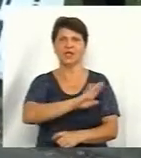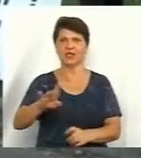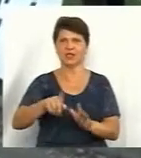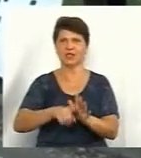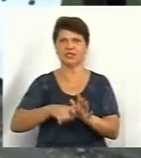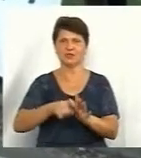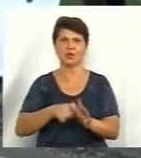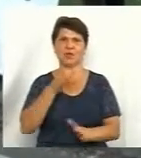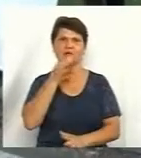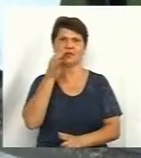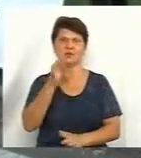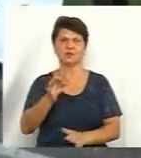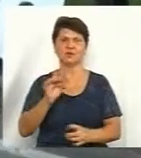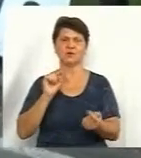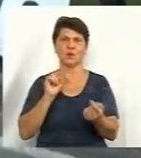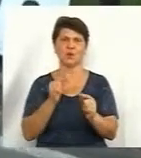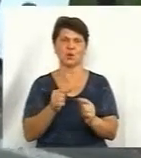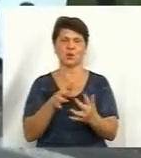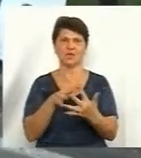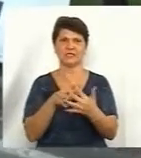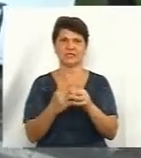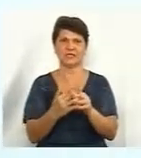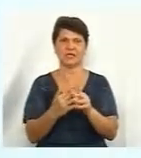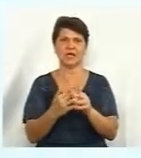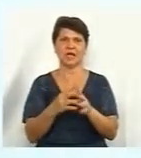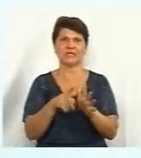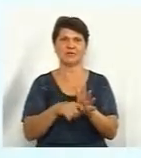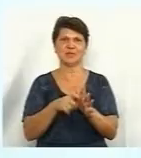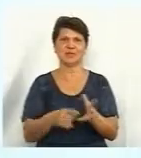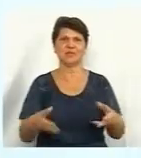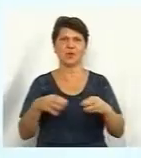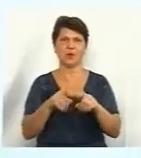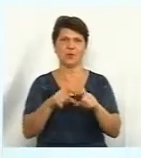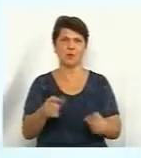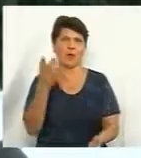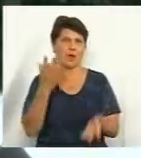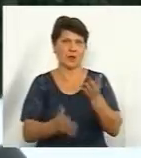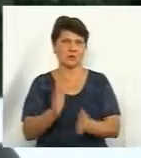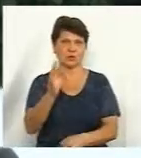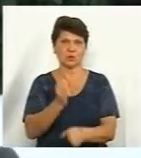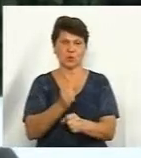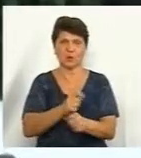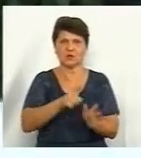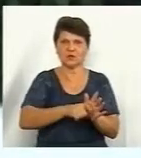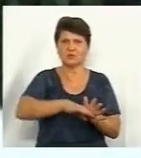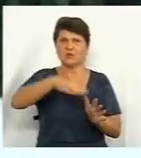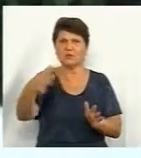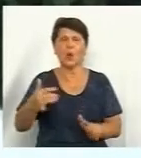висловлюються проти будівництва біля села сміттєвого комплексу. Якщо будуть робити сміттєвого звалища, в нас ведуть всі бруди,